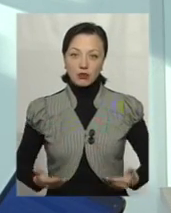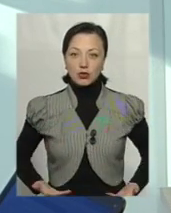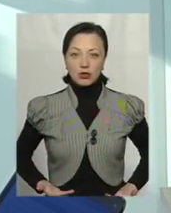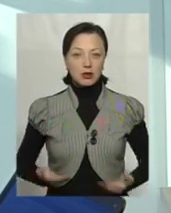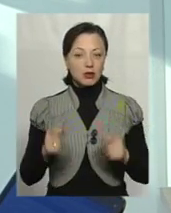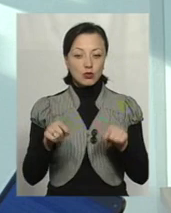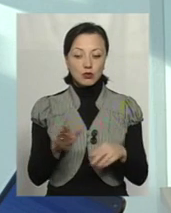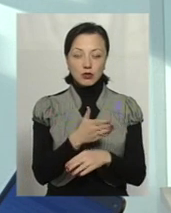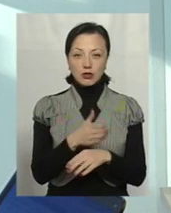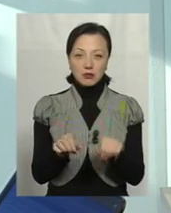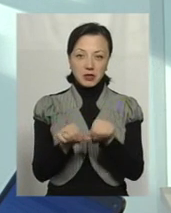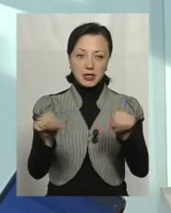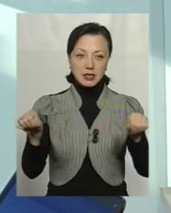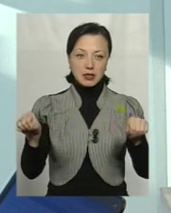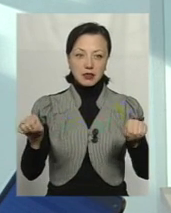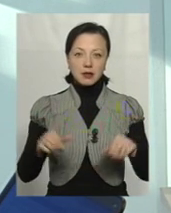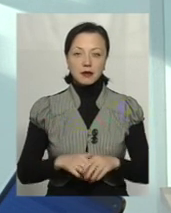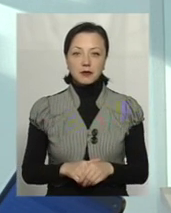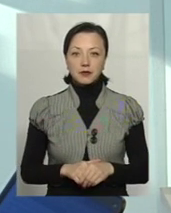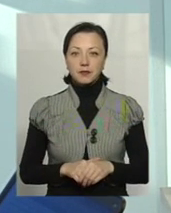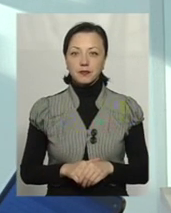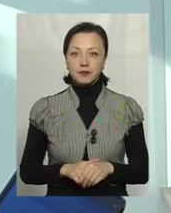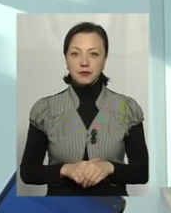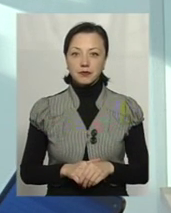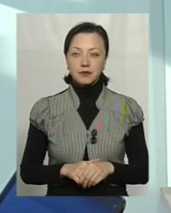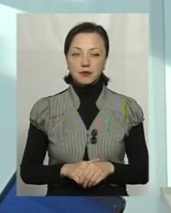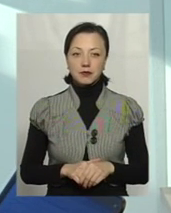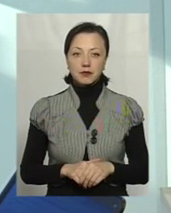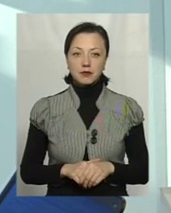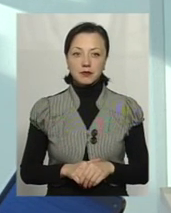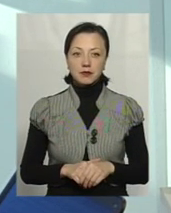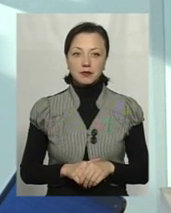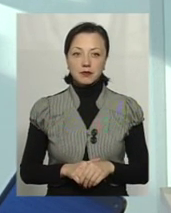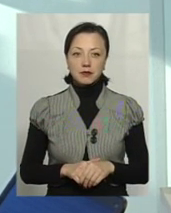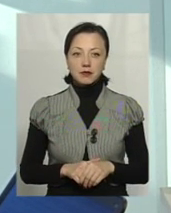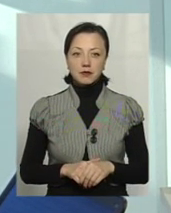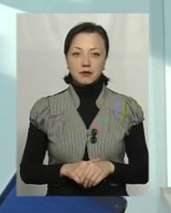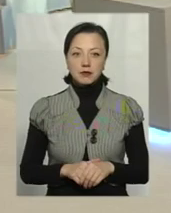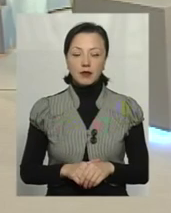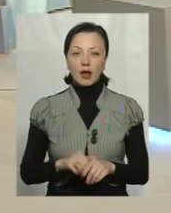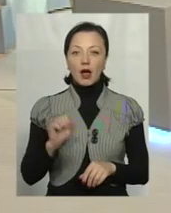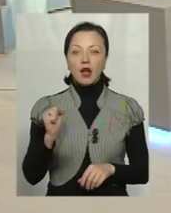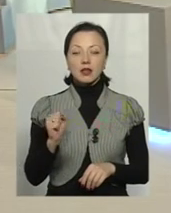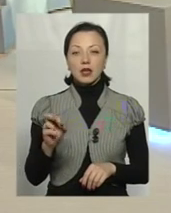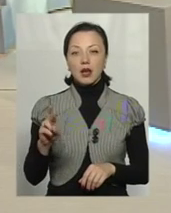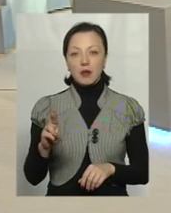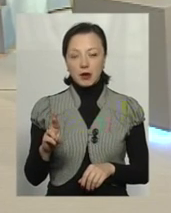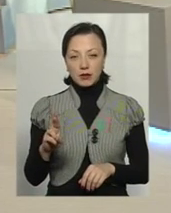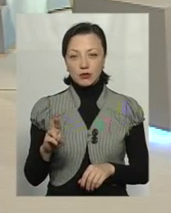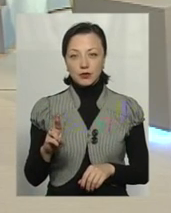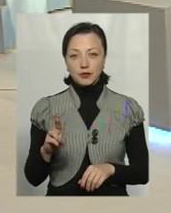От тут між ними дуже велика різниця у нас поки що, на жаль. Андрій Веремович, разом з тим,